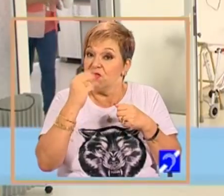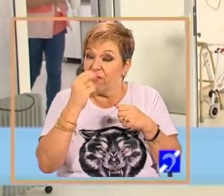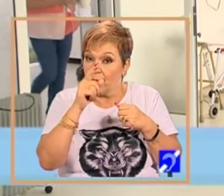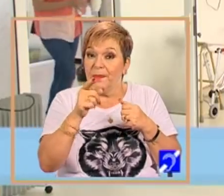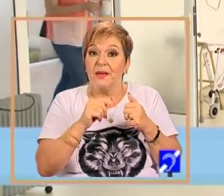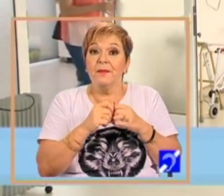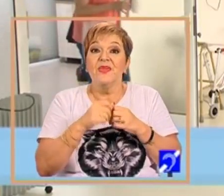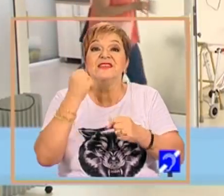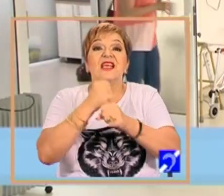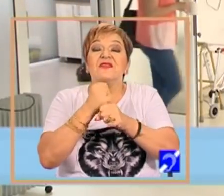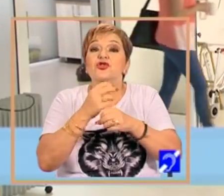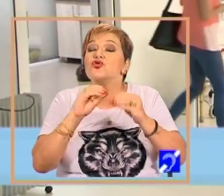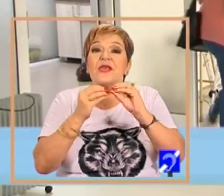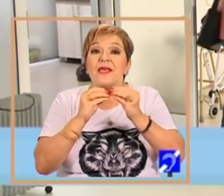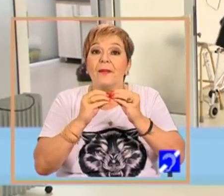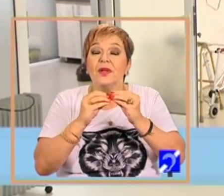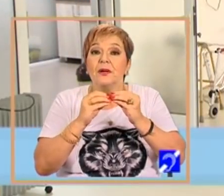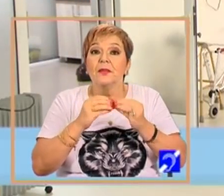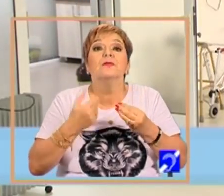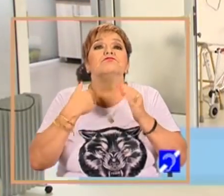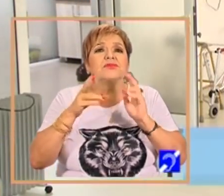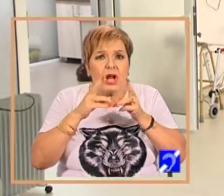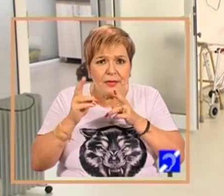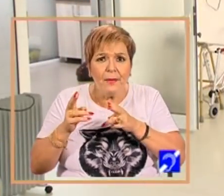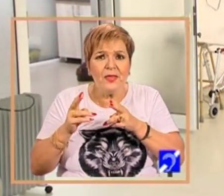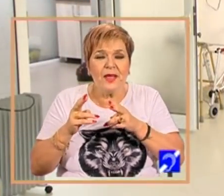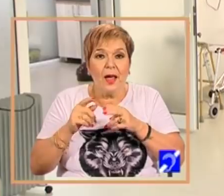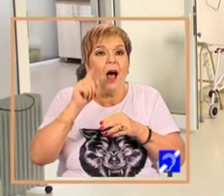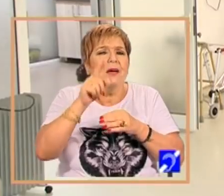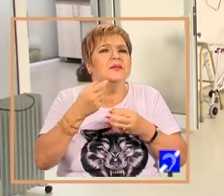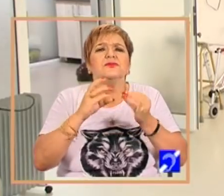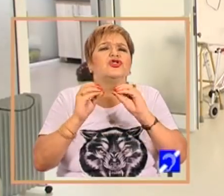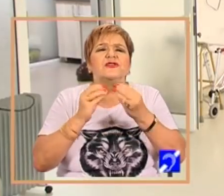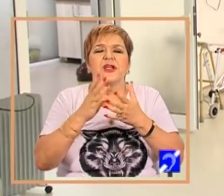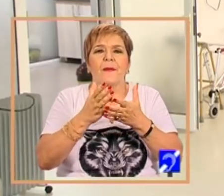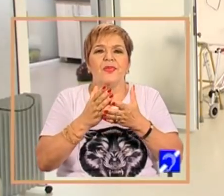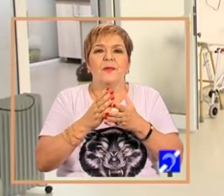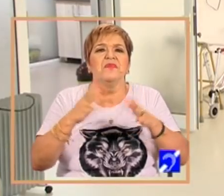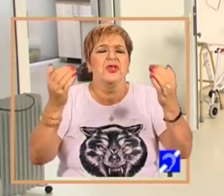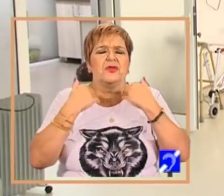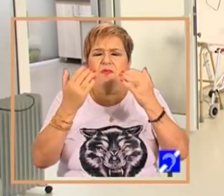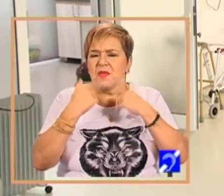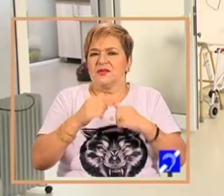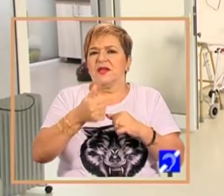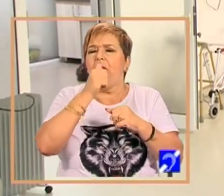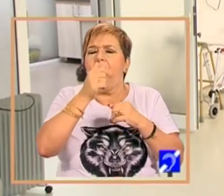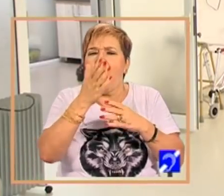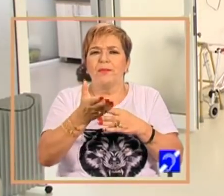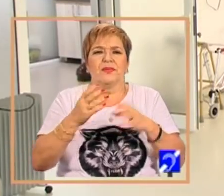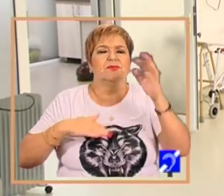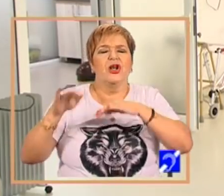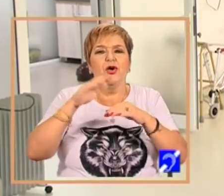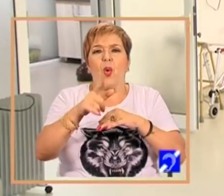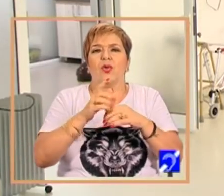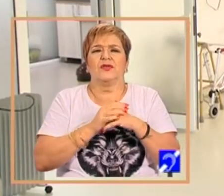servicii, mă refer la terapie. Pachetul include hidrokinetoterapie, kinetoterapie,